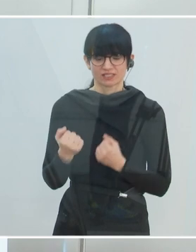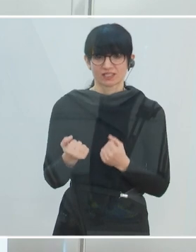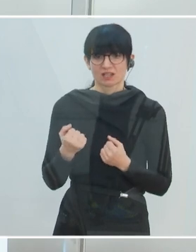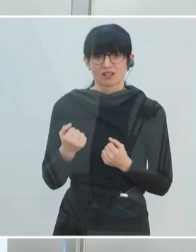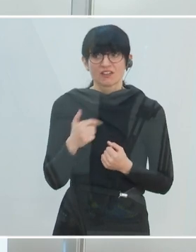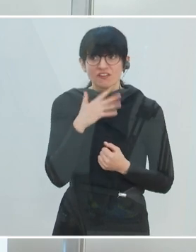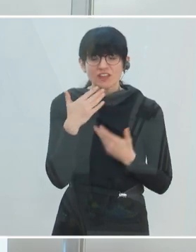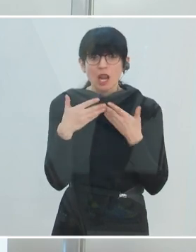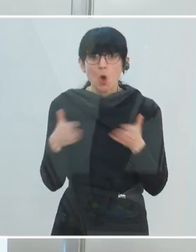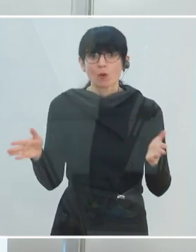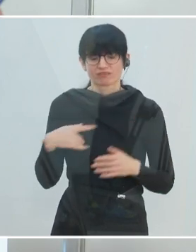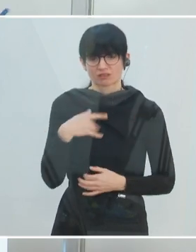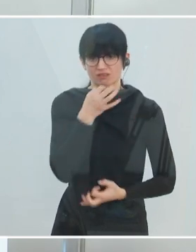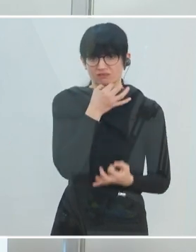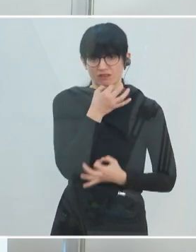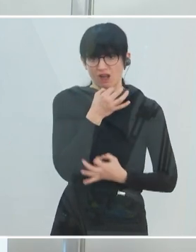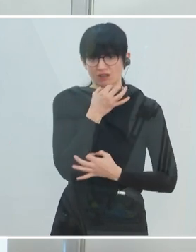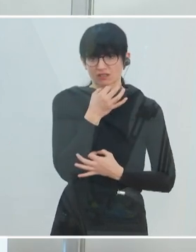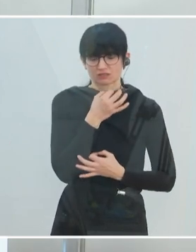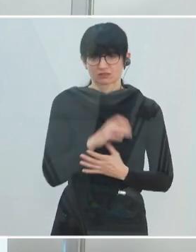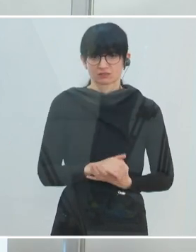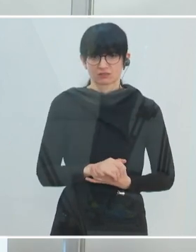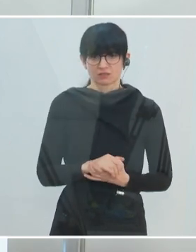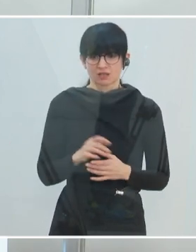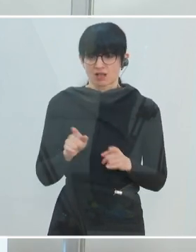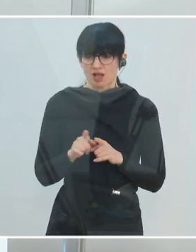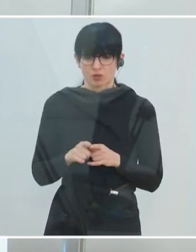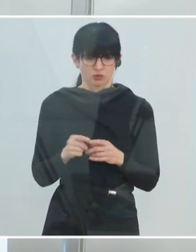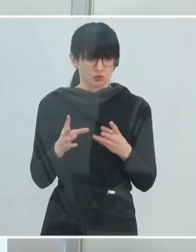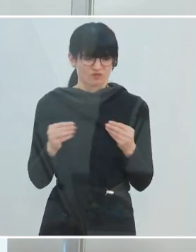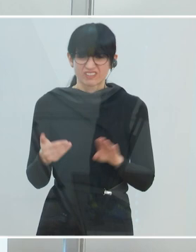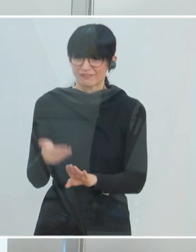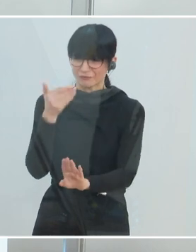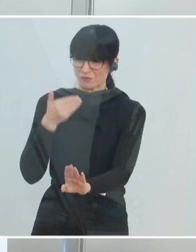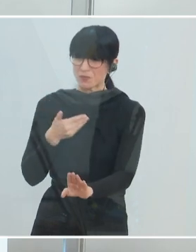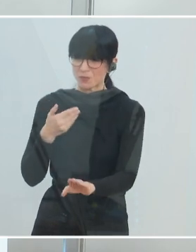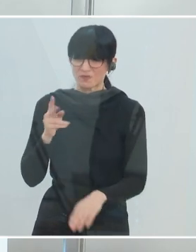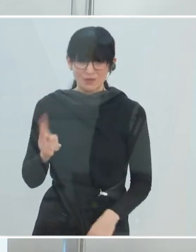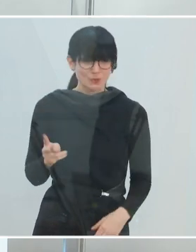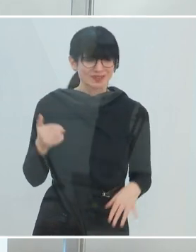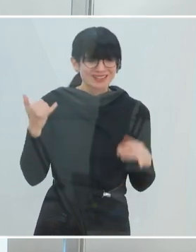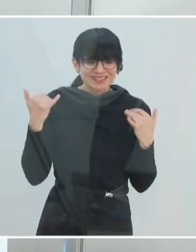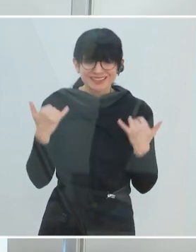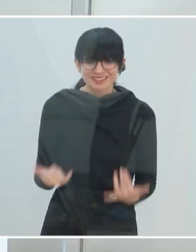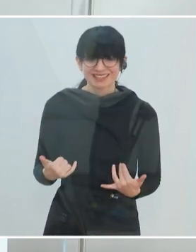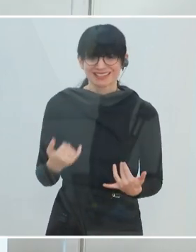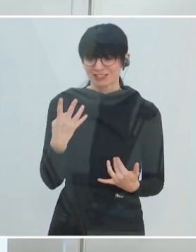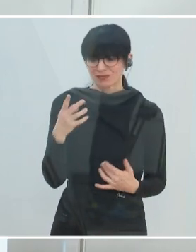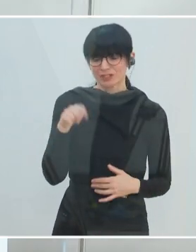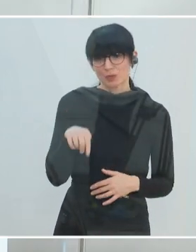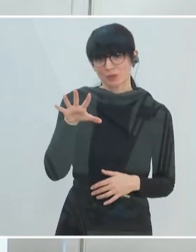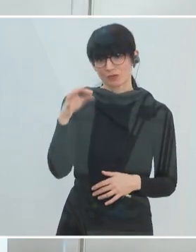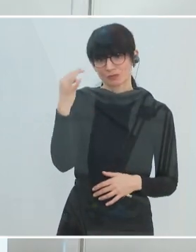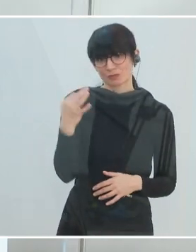die noch offen sind. Auch sehr verfrüht im Übrigen der Diskurs ein bisschen, denn wir haben jetzt 4,5 %